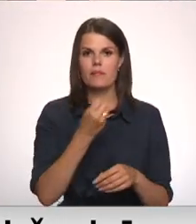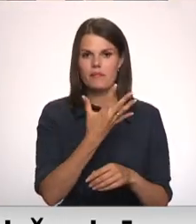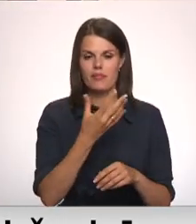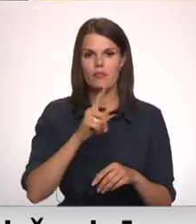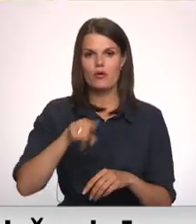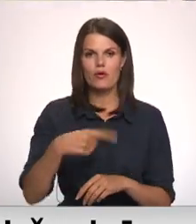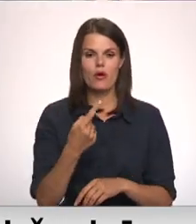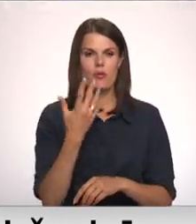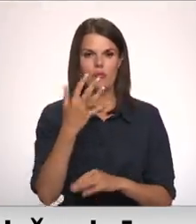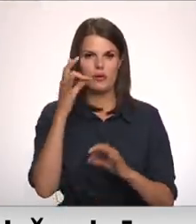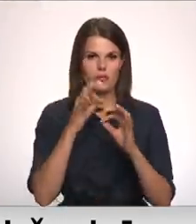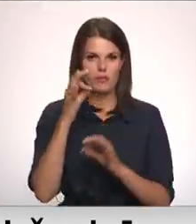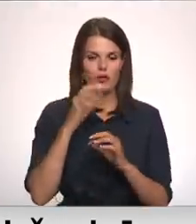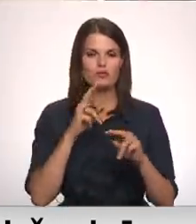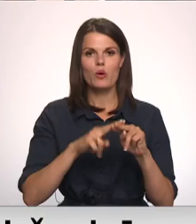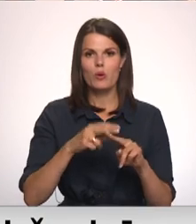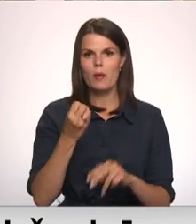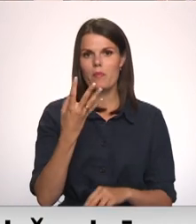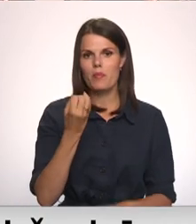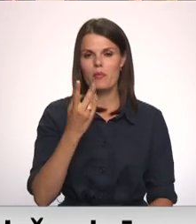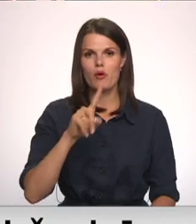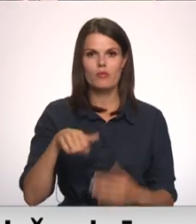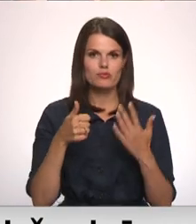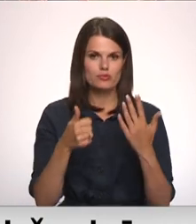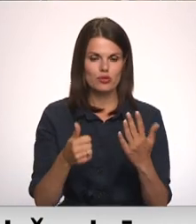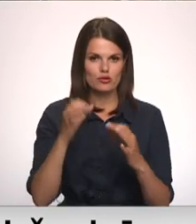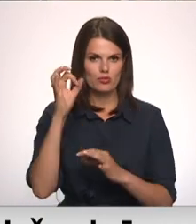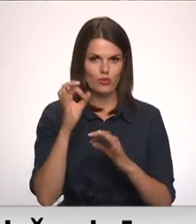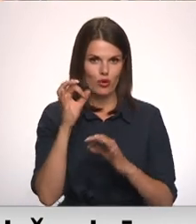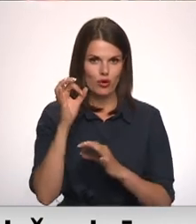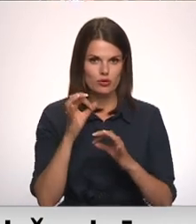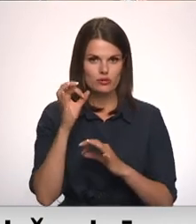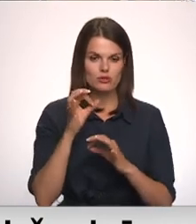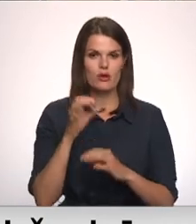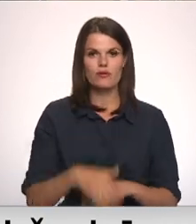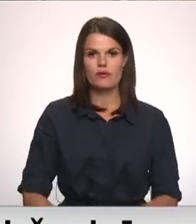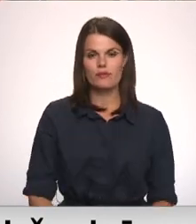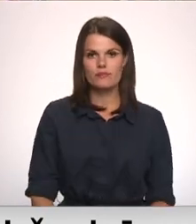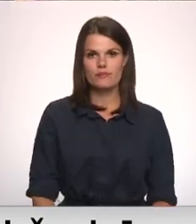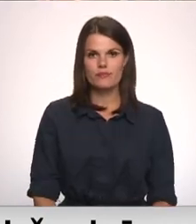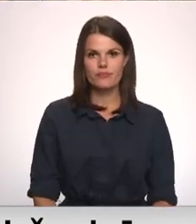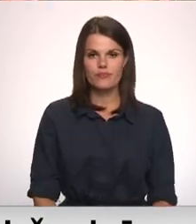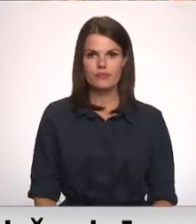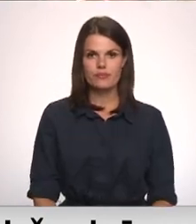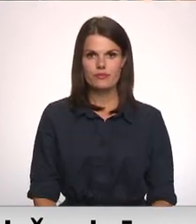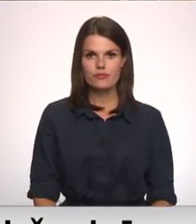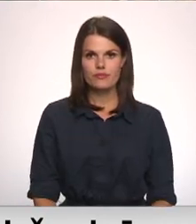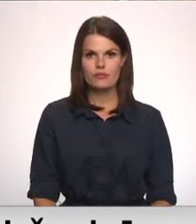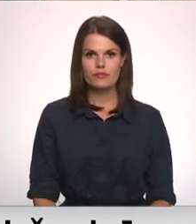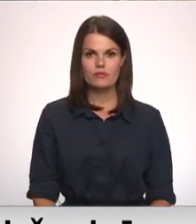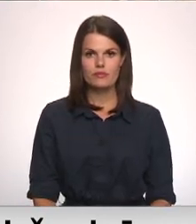,5% un 15,6%. Iļie Kozins Olavs Perševic, Latvijas